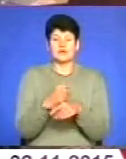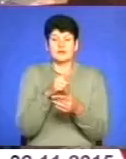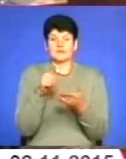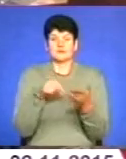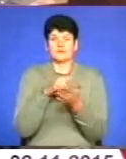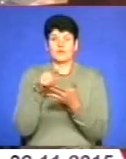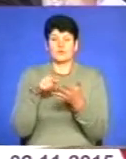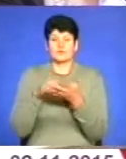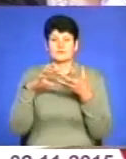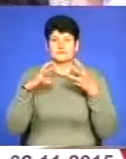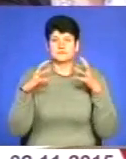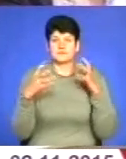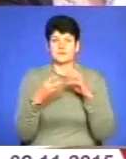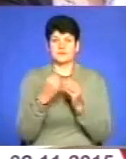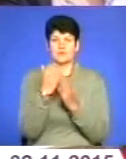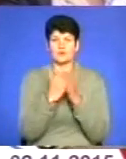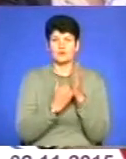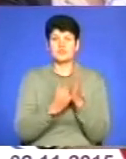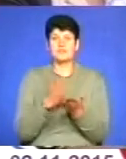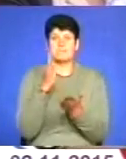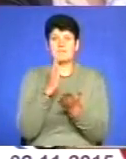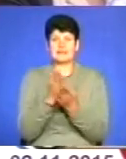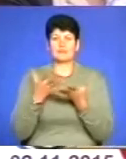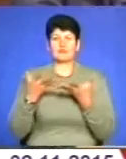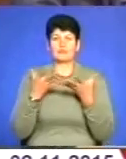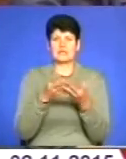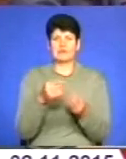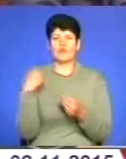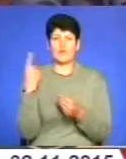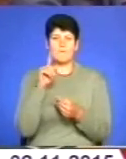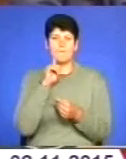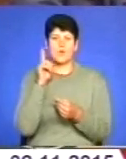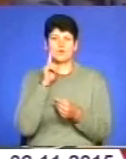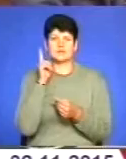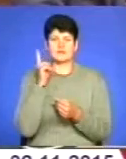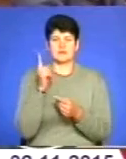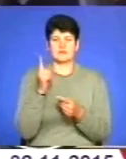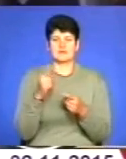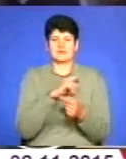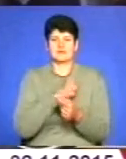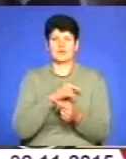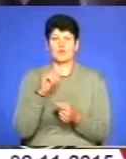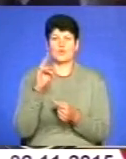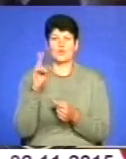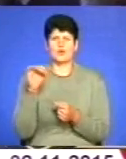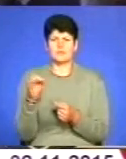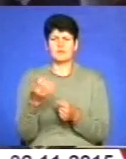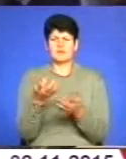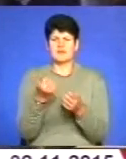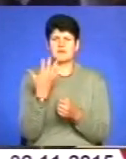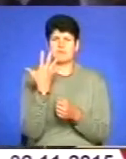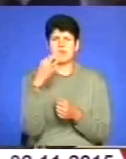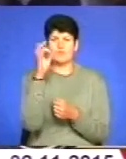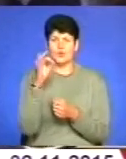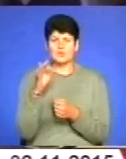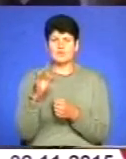днів зведення підсумків протоколів – чи матиме вплив в області молода поліцила «Укроп». Ледь-ледь набравши 5%